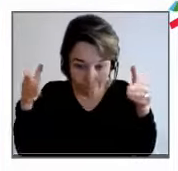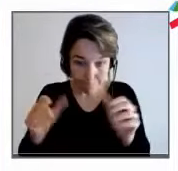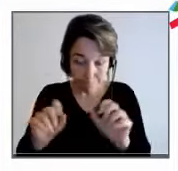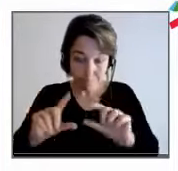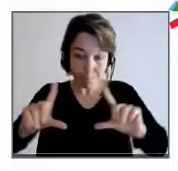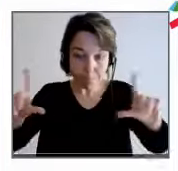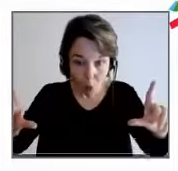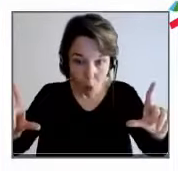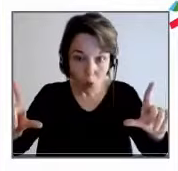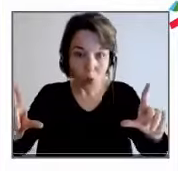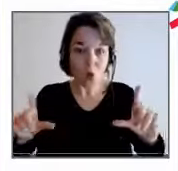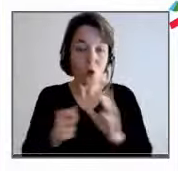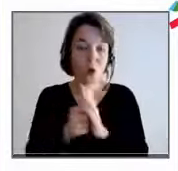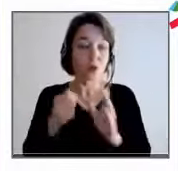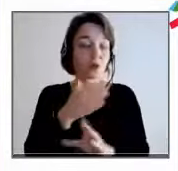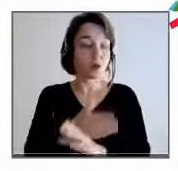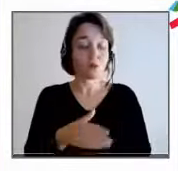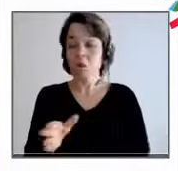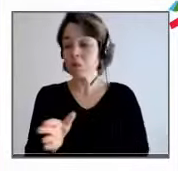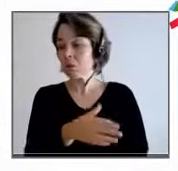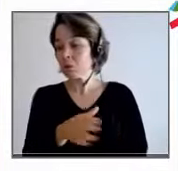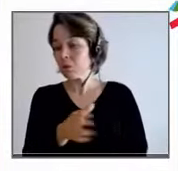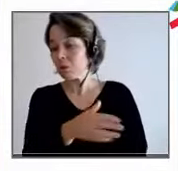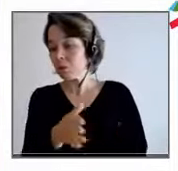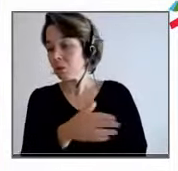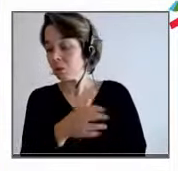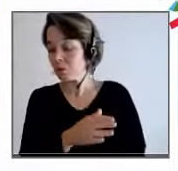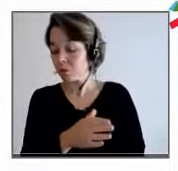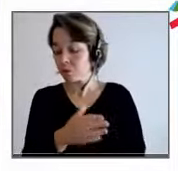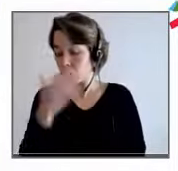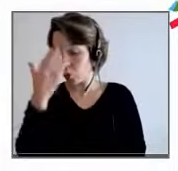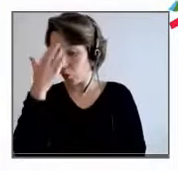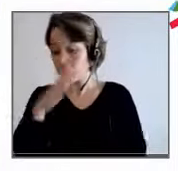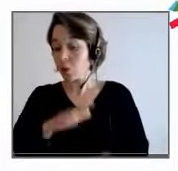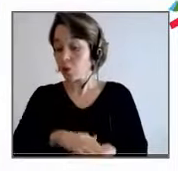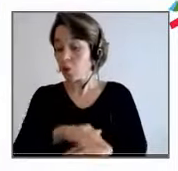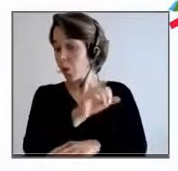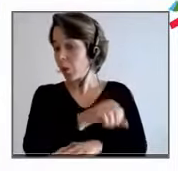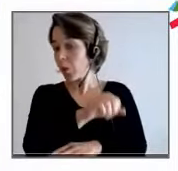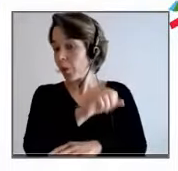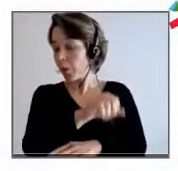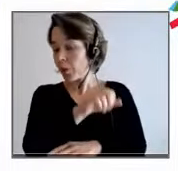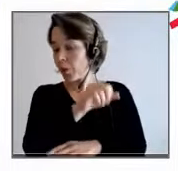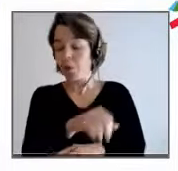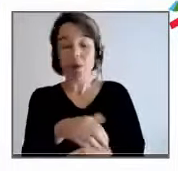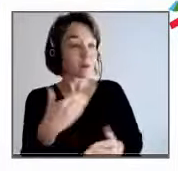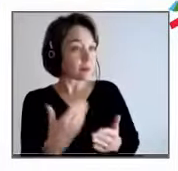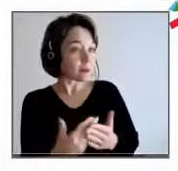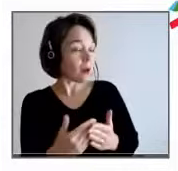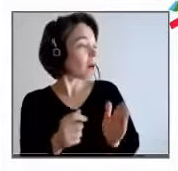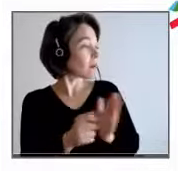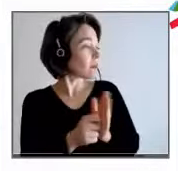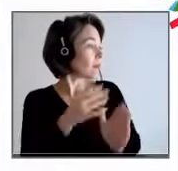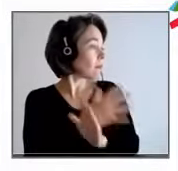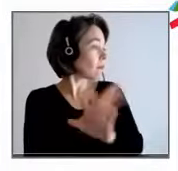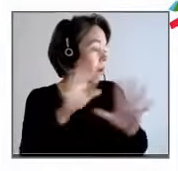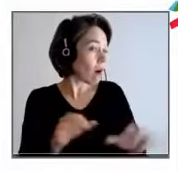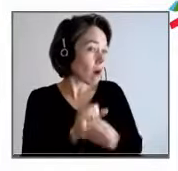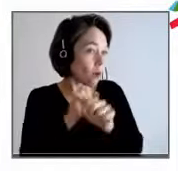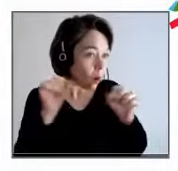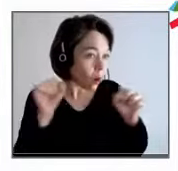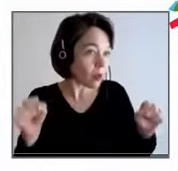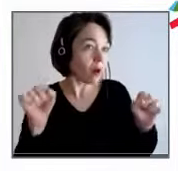nier qui est complètement, c'est ubuesque qu'on a été dans cette démarche que vous décrivez de « tu as des tâches, tu vas les faire,